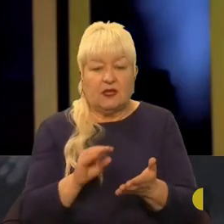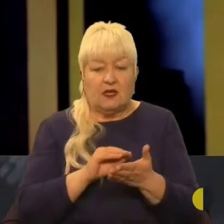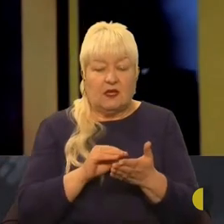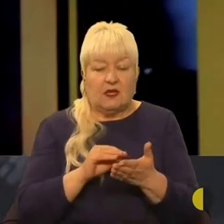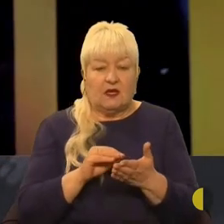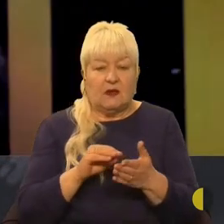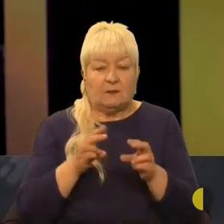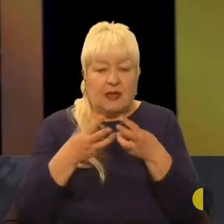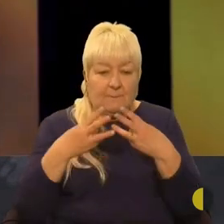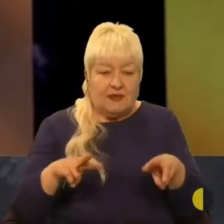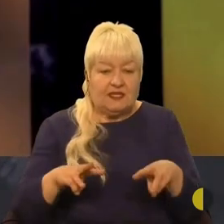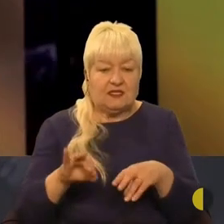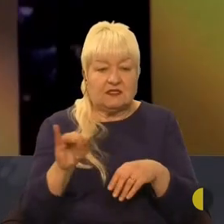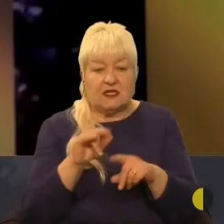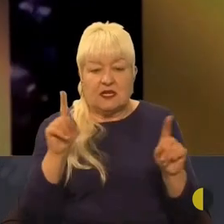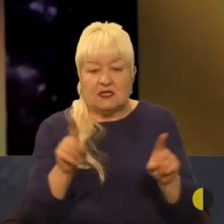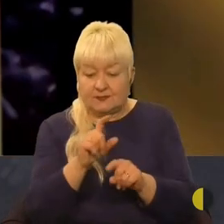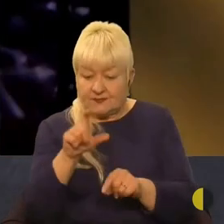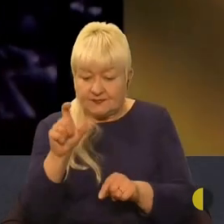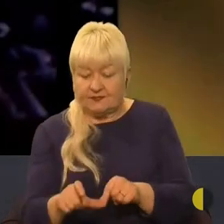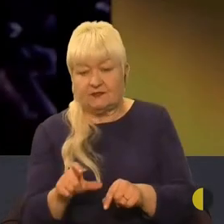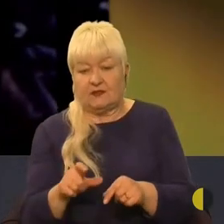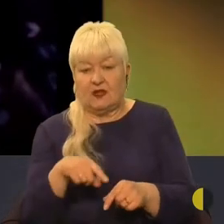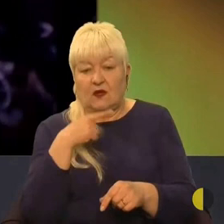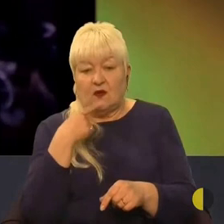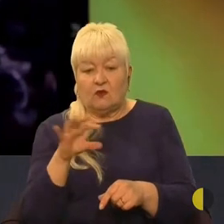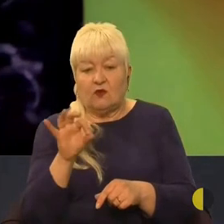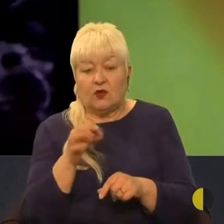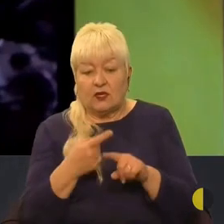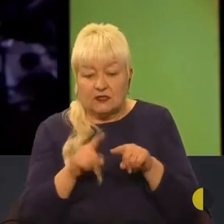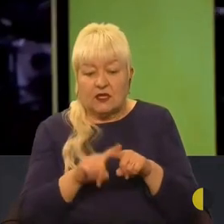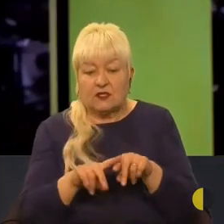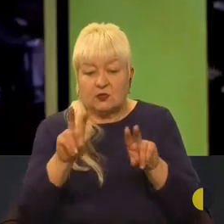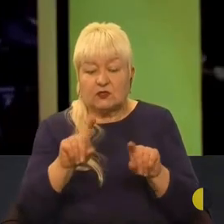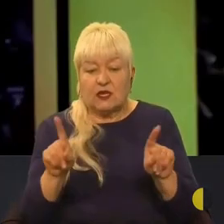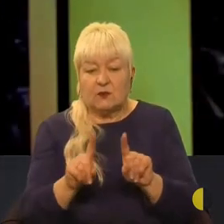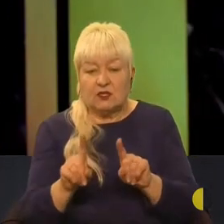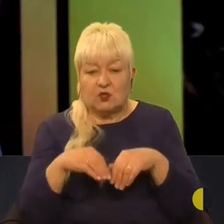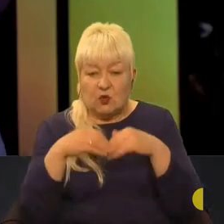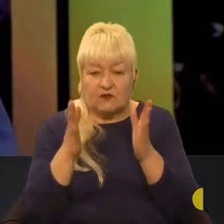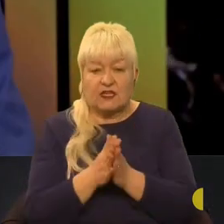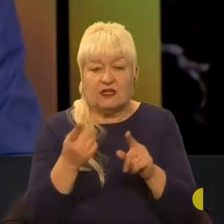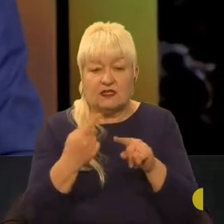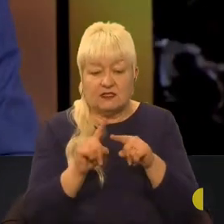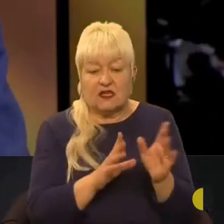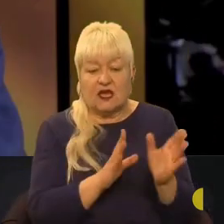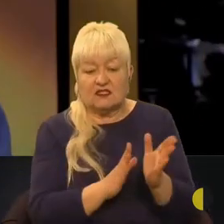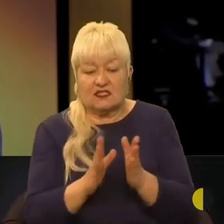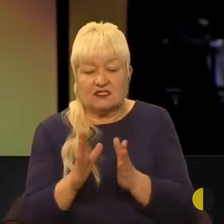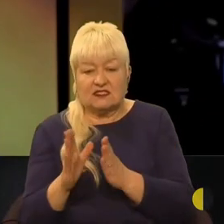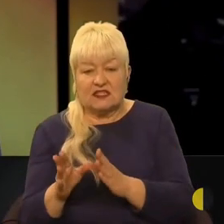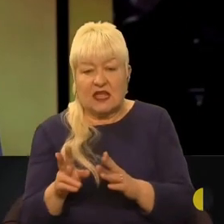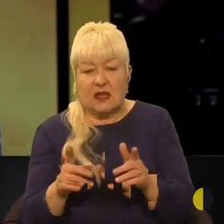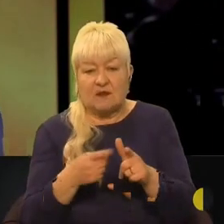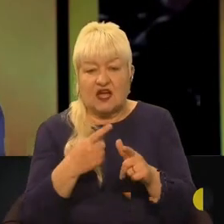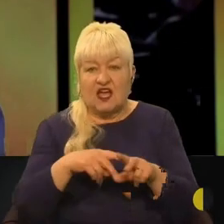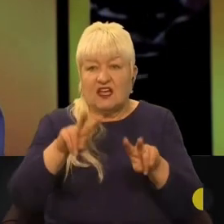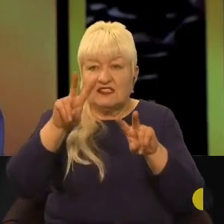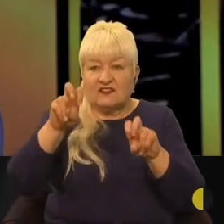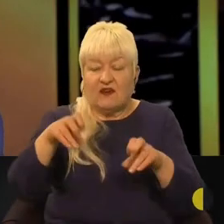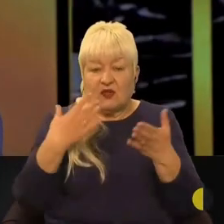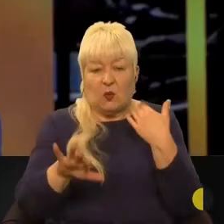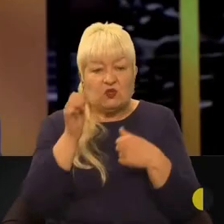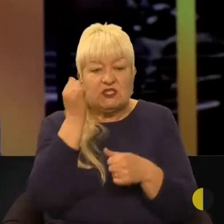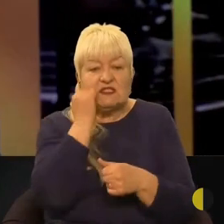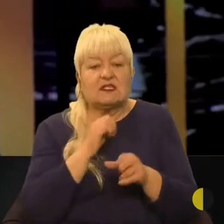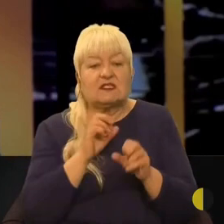міністр, зачіпають цю тему, що взагалі ця система звань особливо, вона застаріла. Як